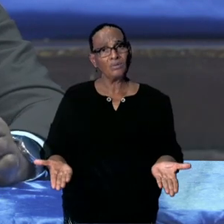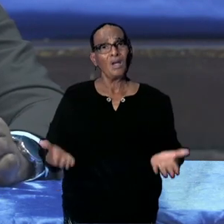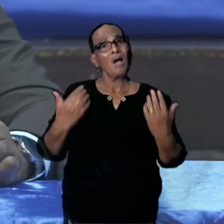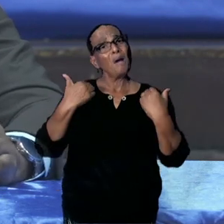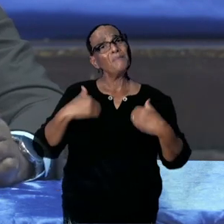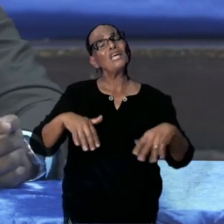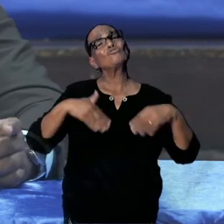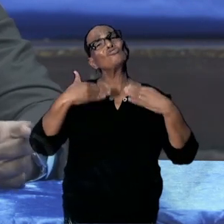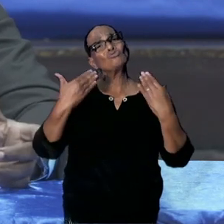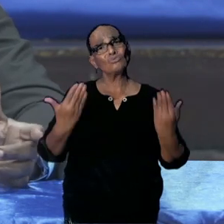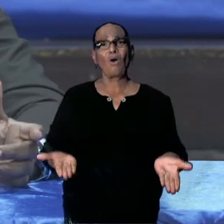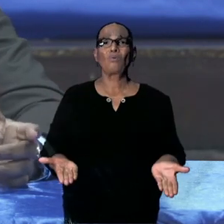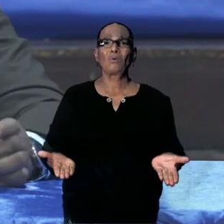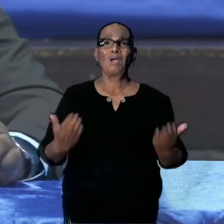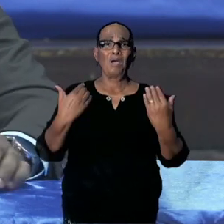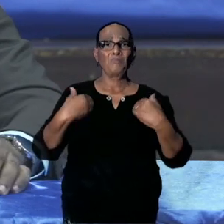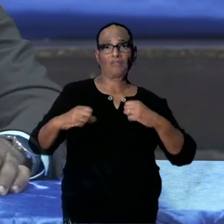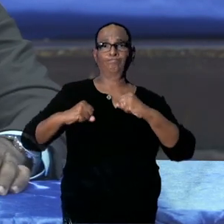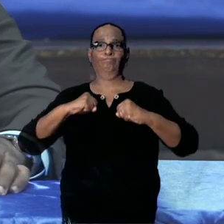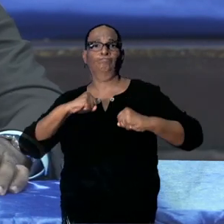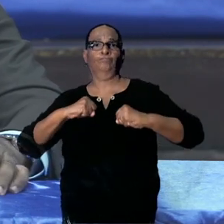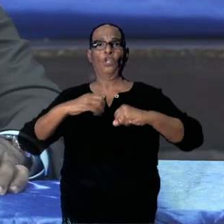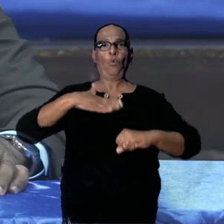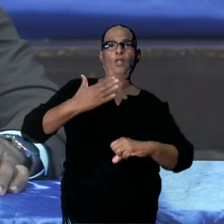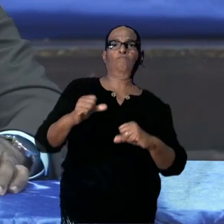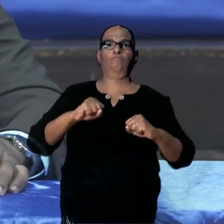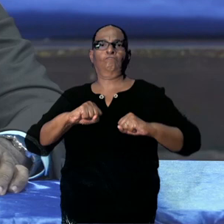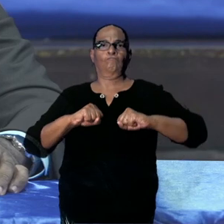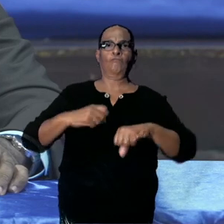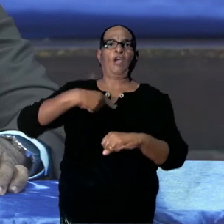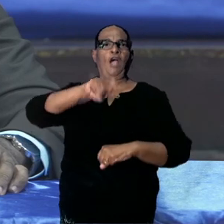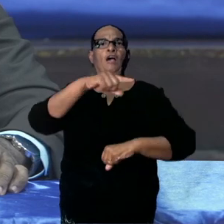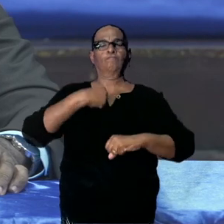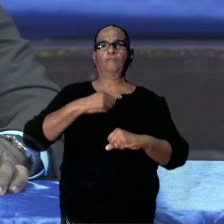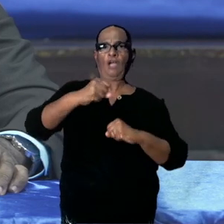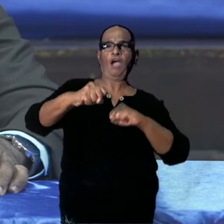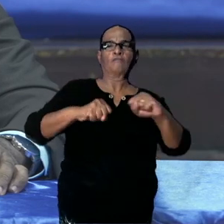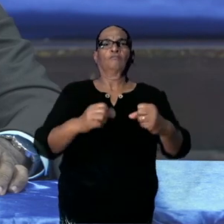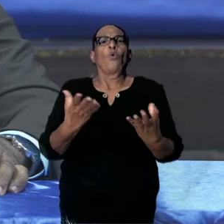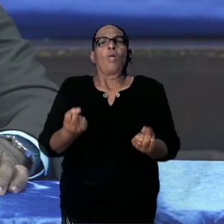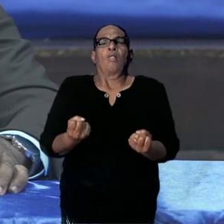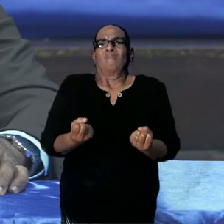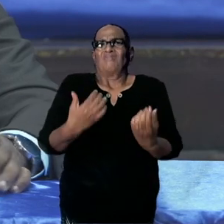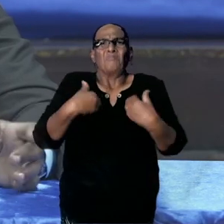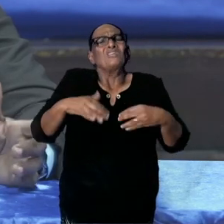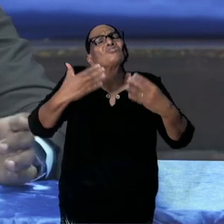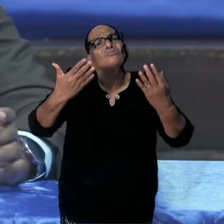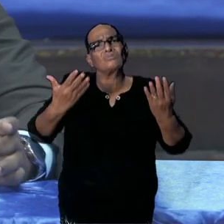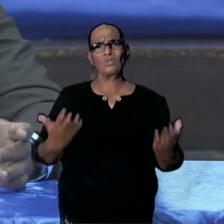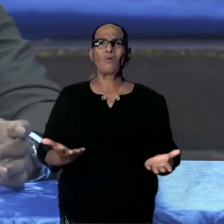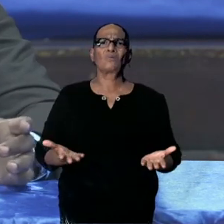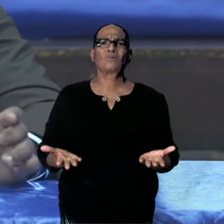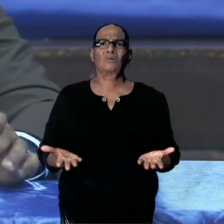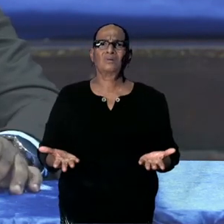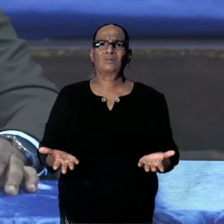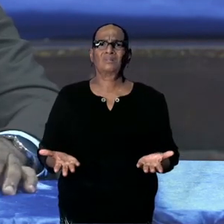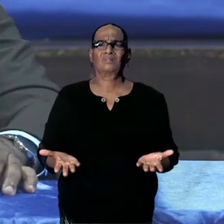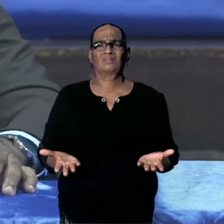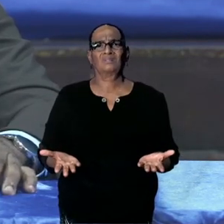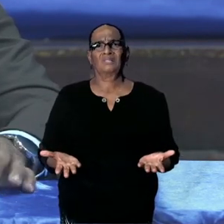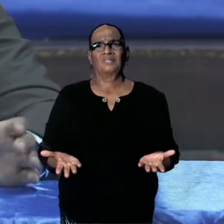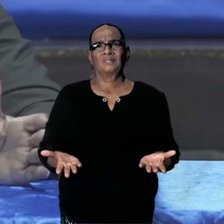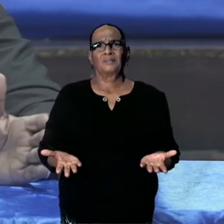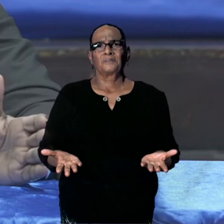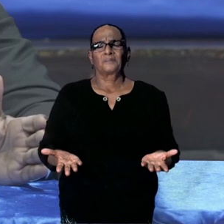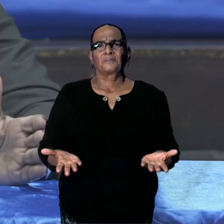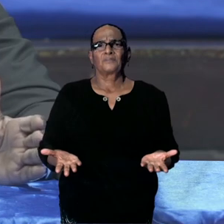met mensen die soms stoer gedrag willen vertonen. Om aan te geven dat ze... Ja, ik ben in PA geweest.